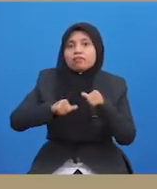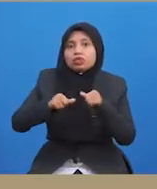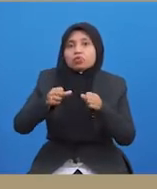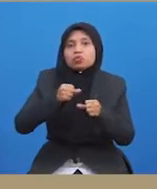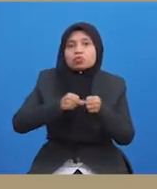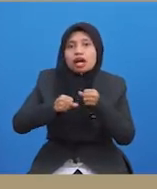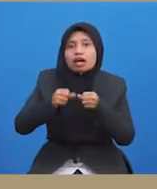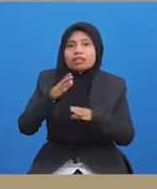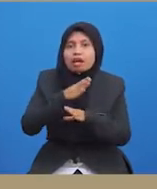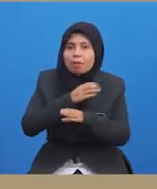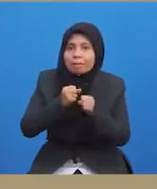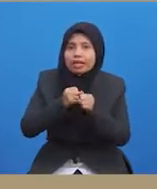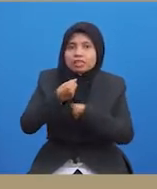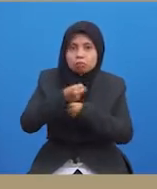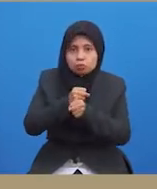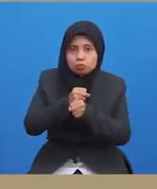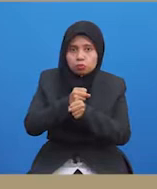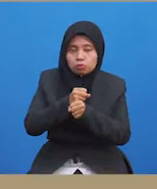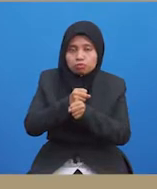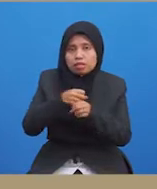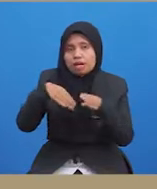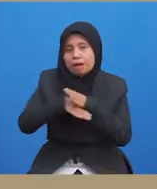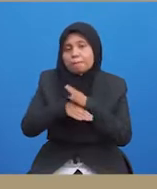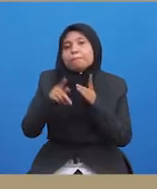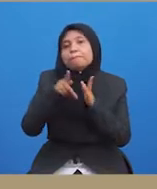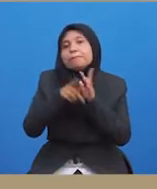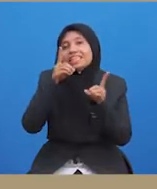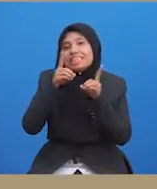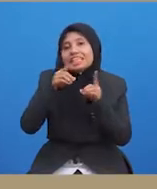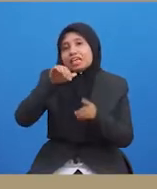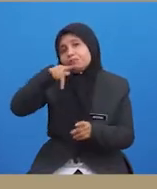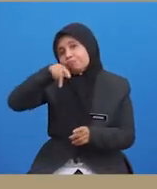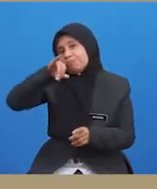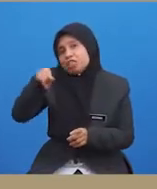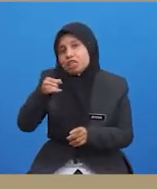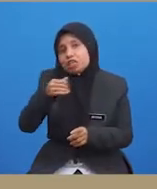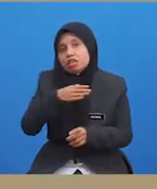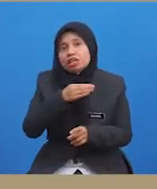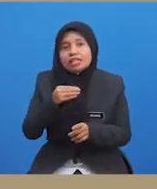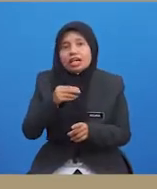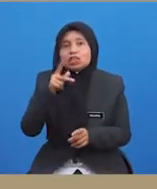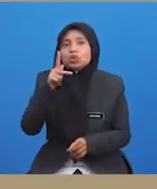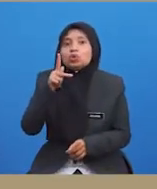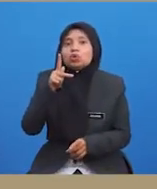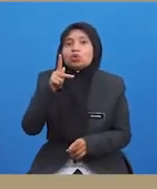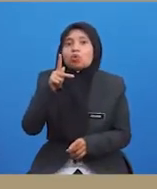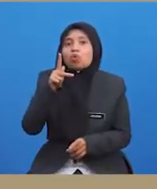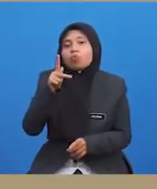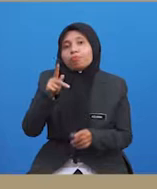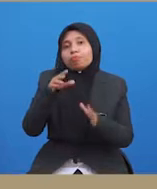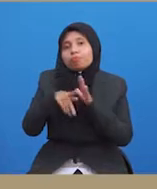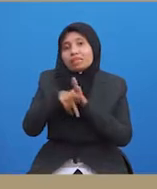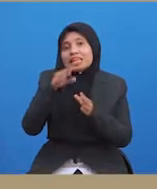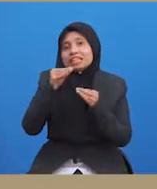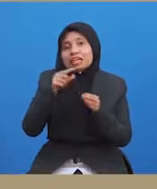aktiviti sukan dapat dibentuk melalui pendidikan jasmani dan kegiatan kurikulum di